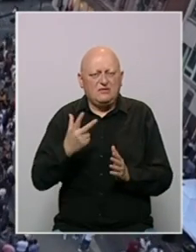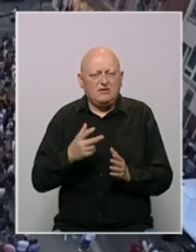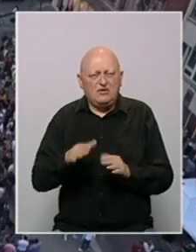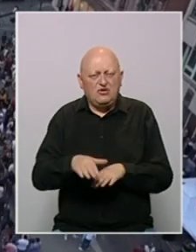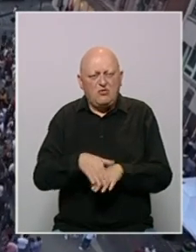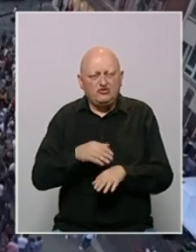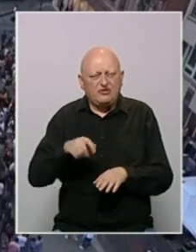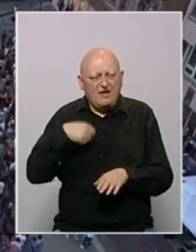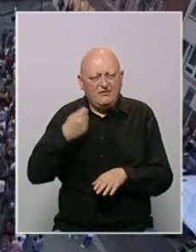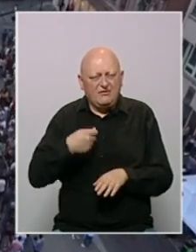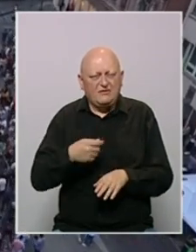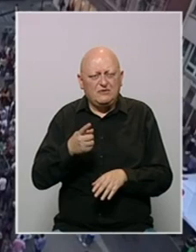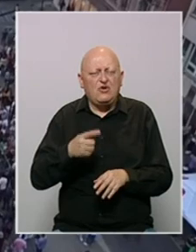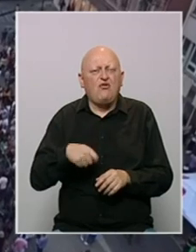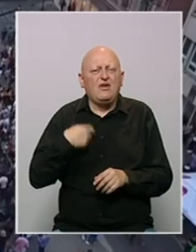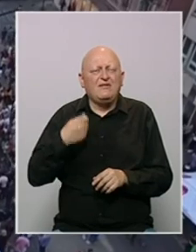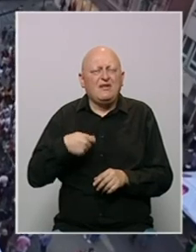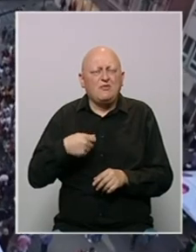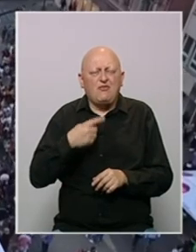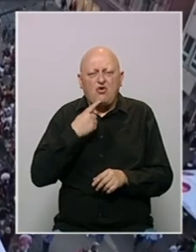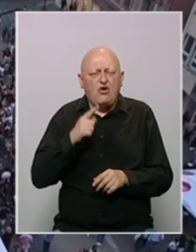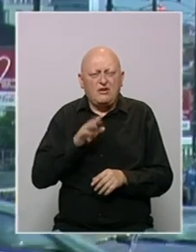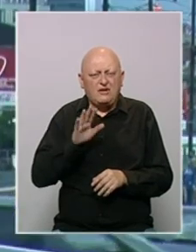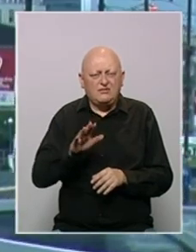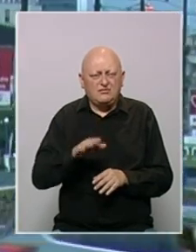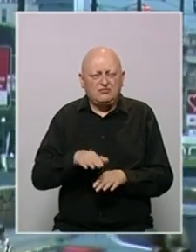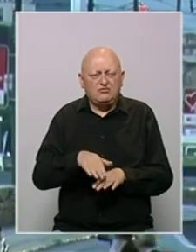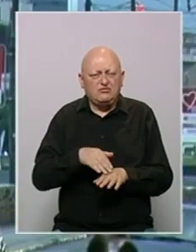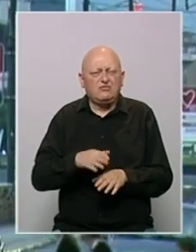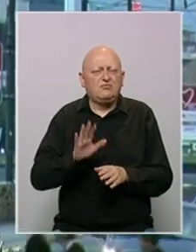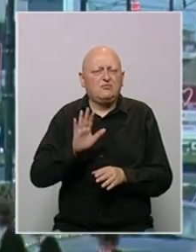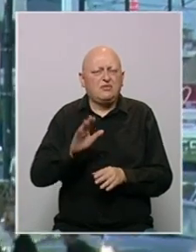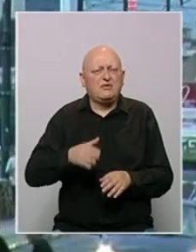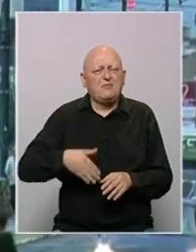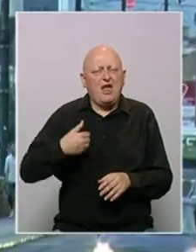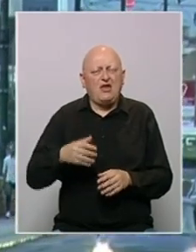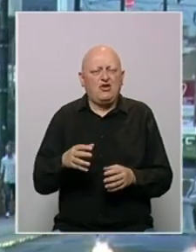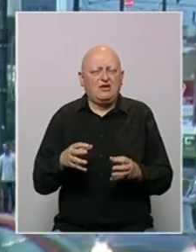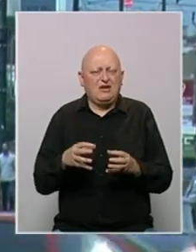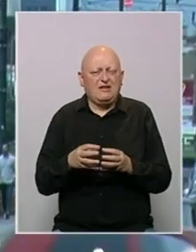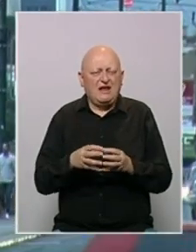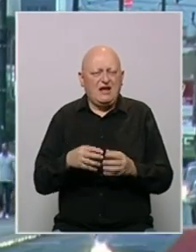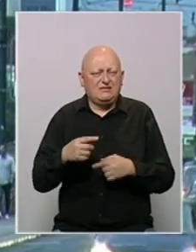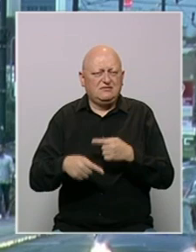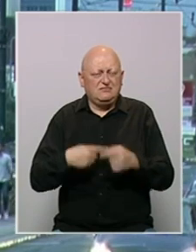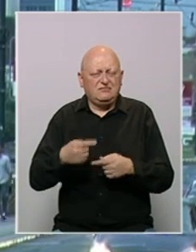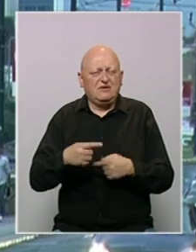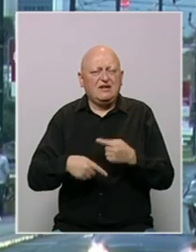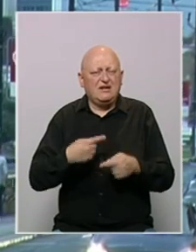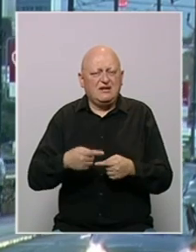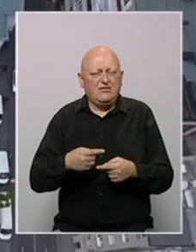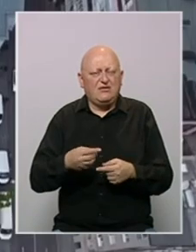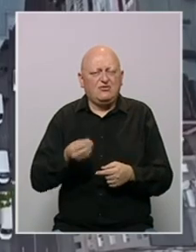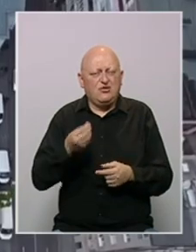filma, no međutim i ovi filmovi koji ne pripadaju debitantima, pripadaju jednoj mladoj generaciji, ali opet generaciji